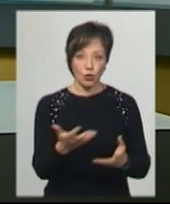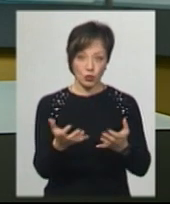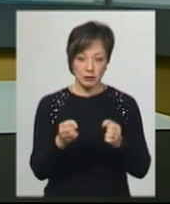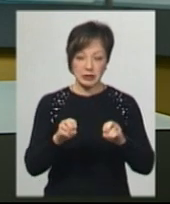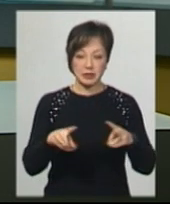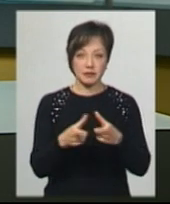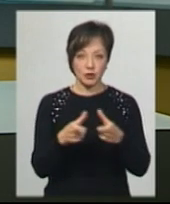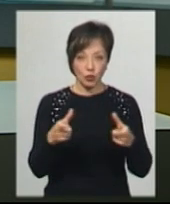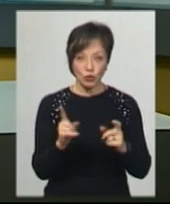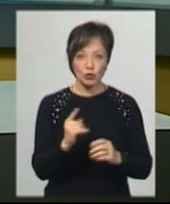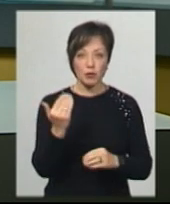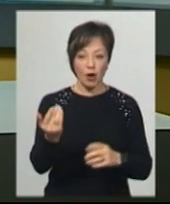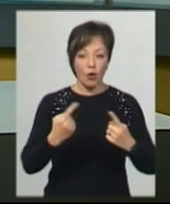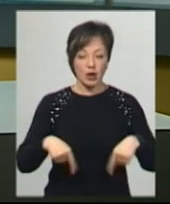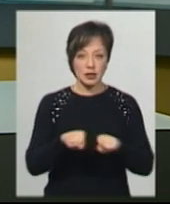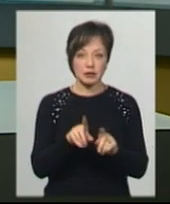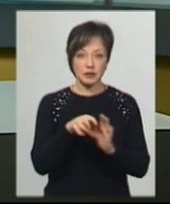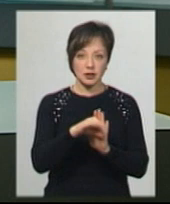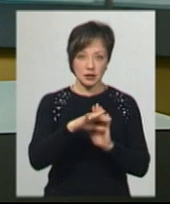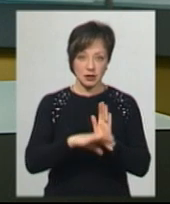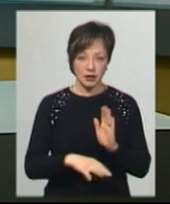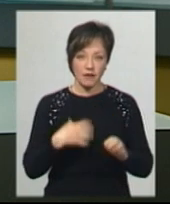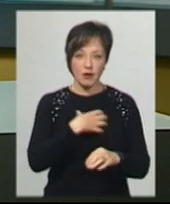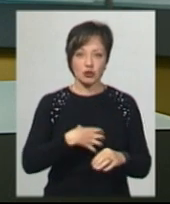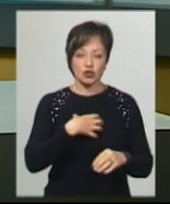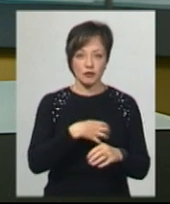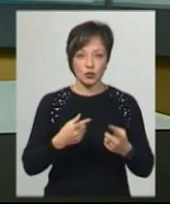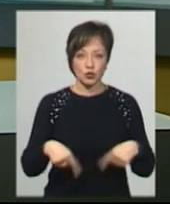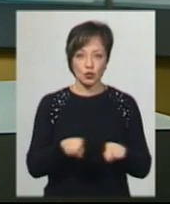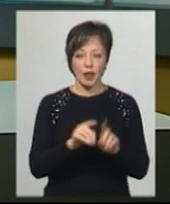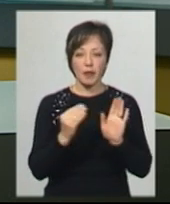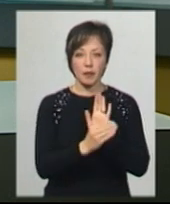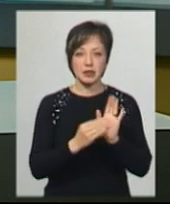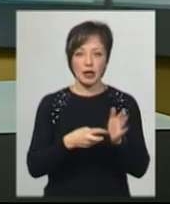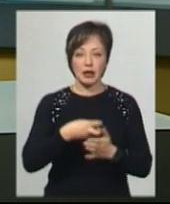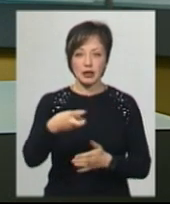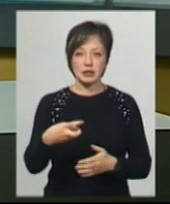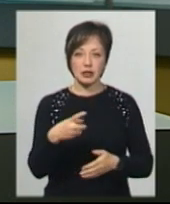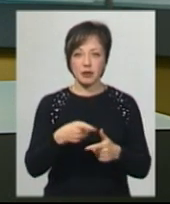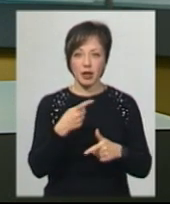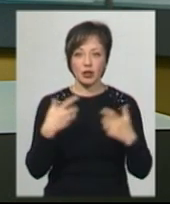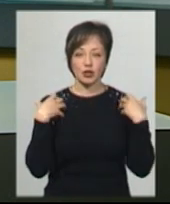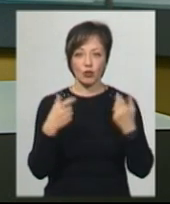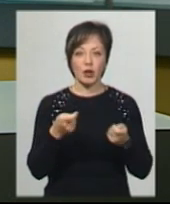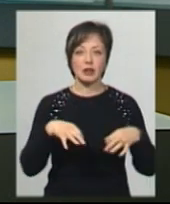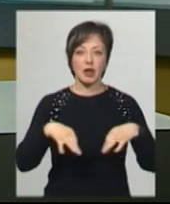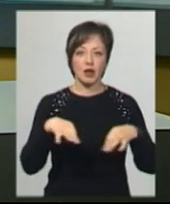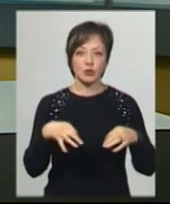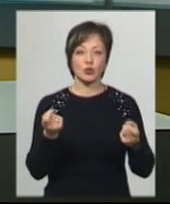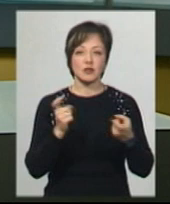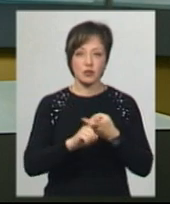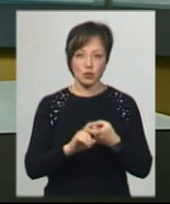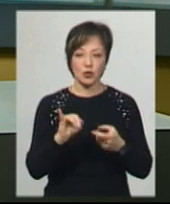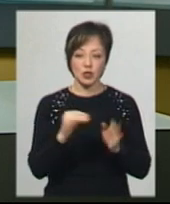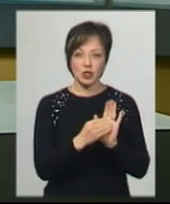потрібно, аби підприємства, які входять до списку критичної інфраструктури, написали лист на ім'я начальника управління транспорту і зв'язку